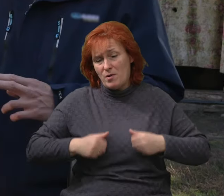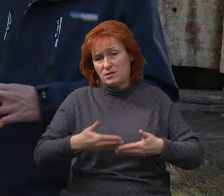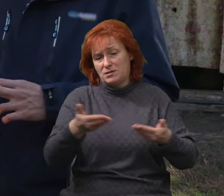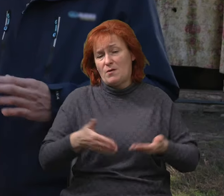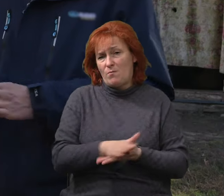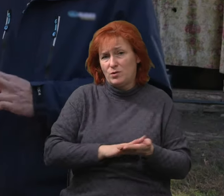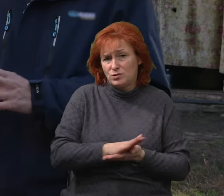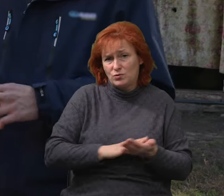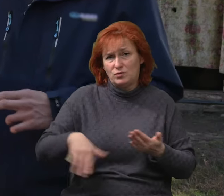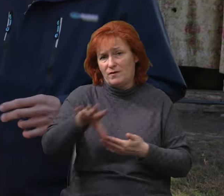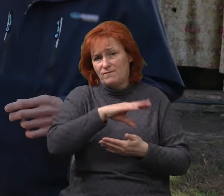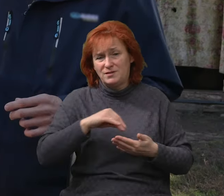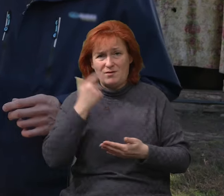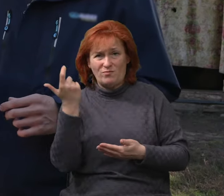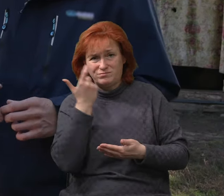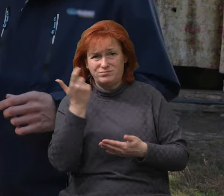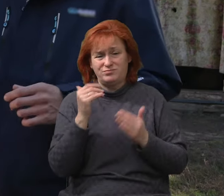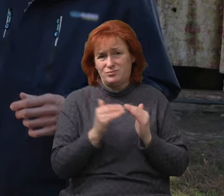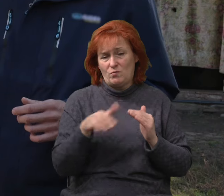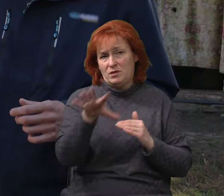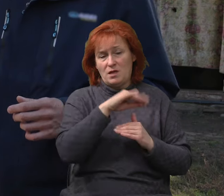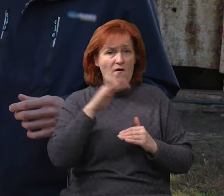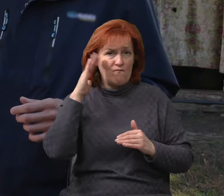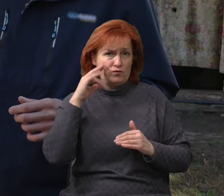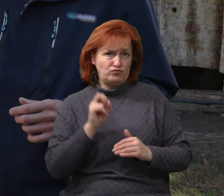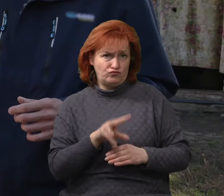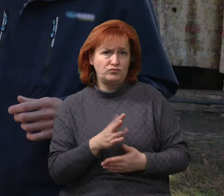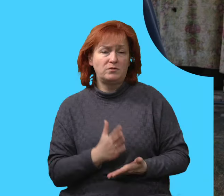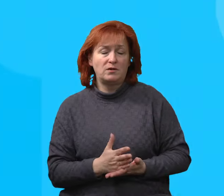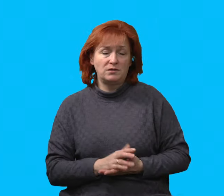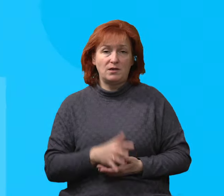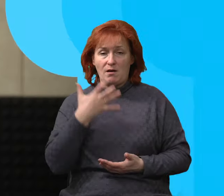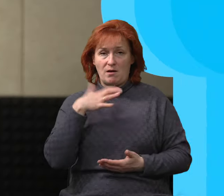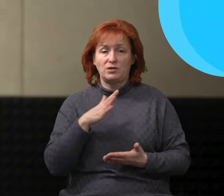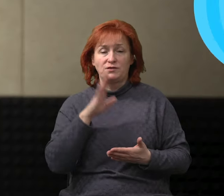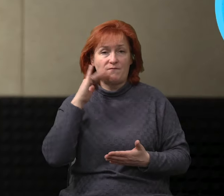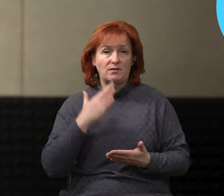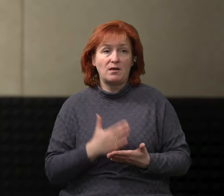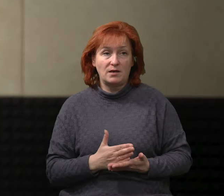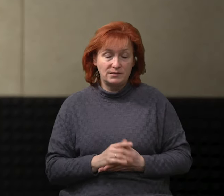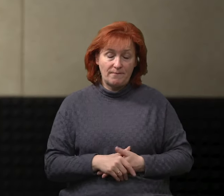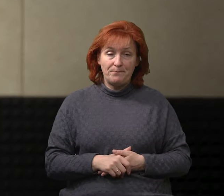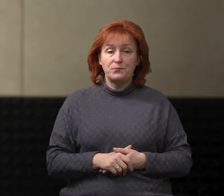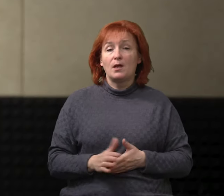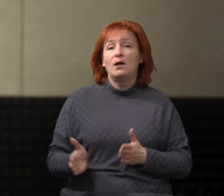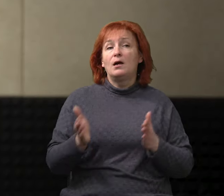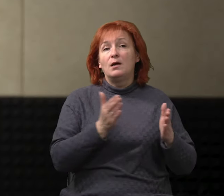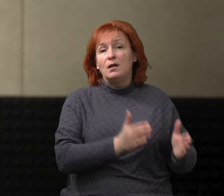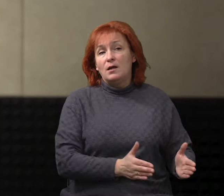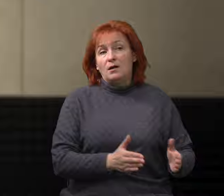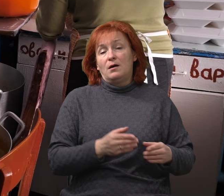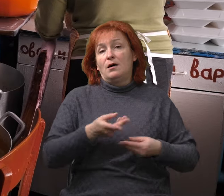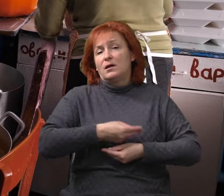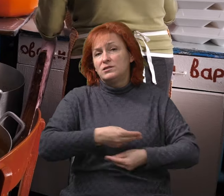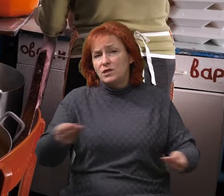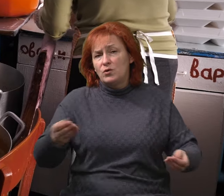посуду, ну, всі хатні справи і так далі. І вода іще є надлишок гарячої води. Понад 200 порцій гарячих обідів на